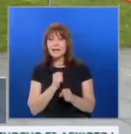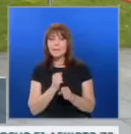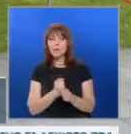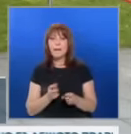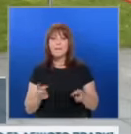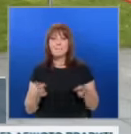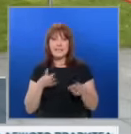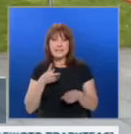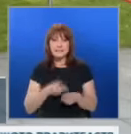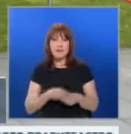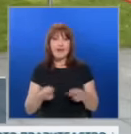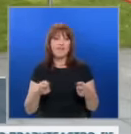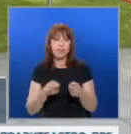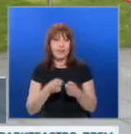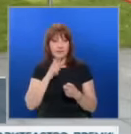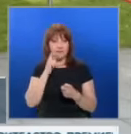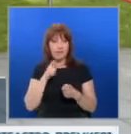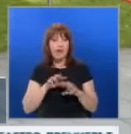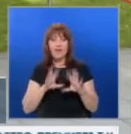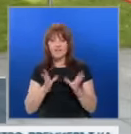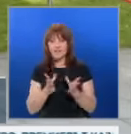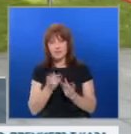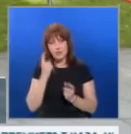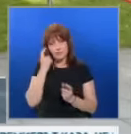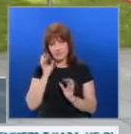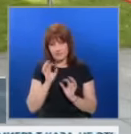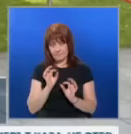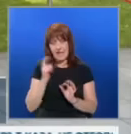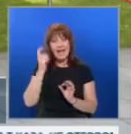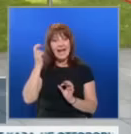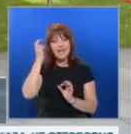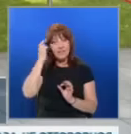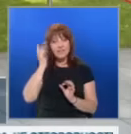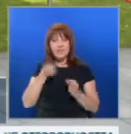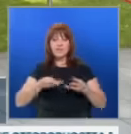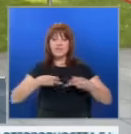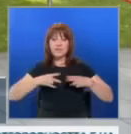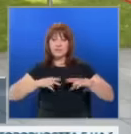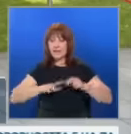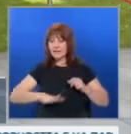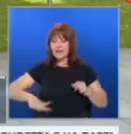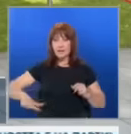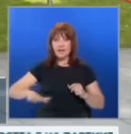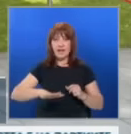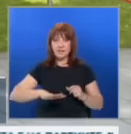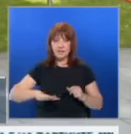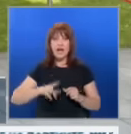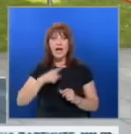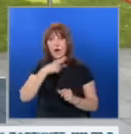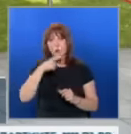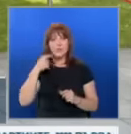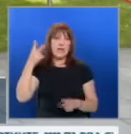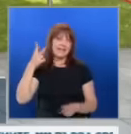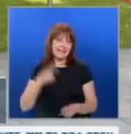на войната в Украина. Всички са единодушни, че Киев трябва да възстанови териториалната си цялост, а Русия